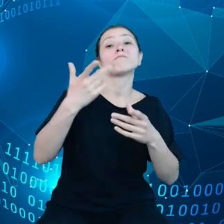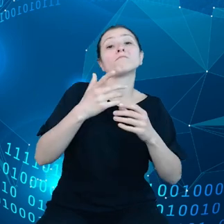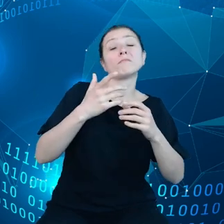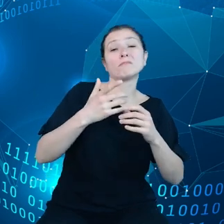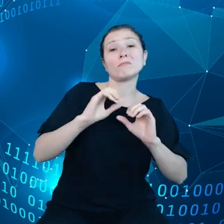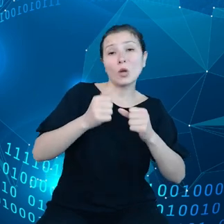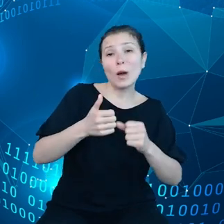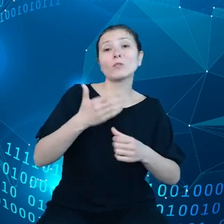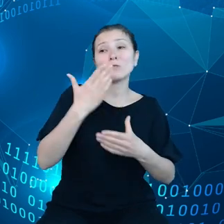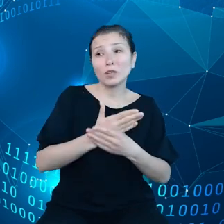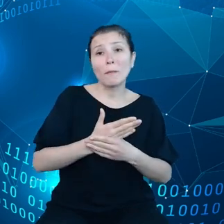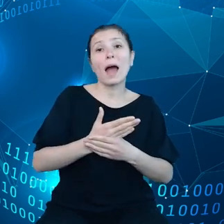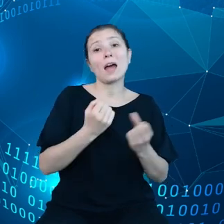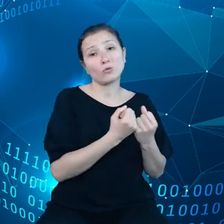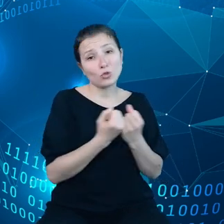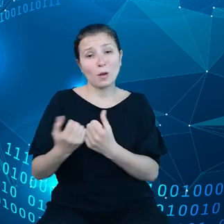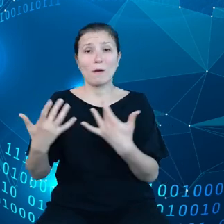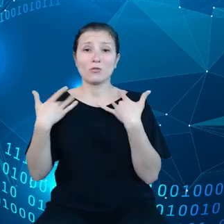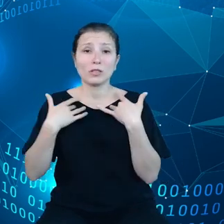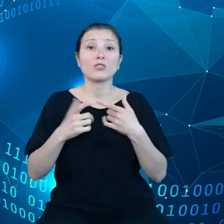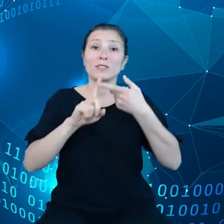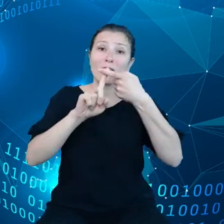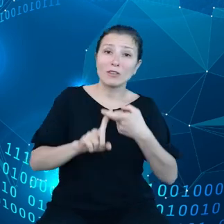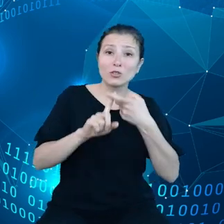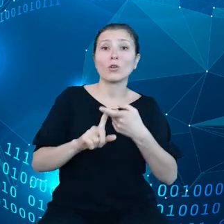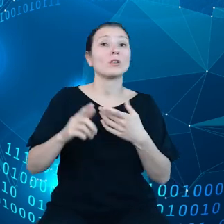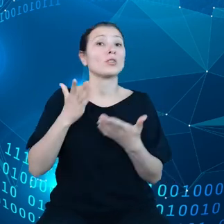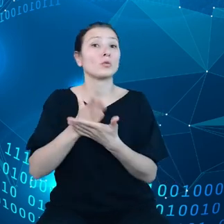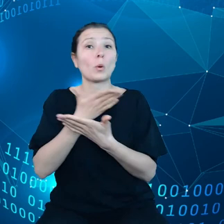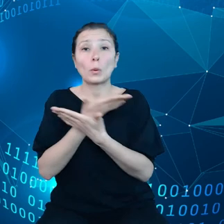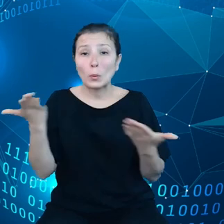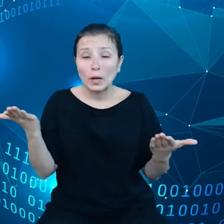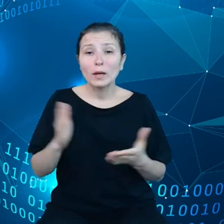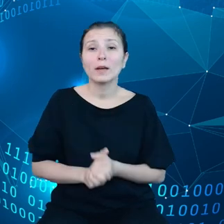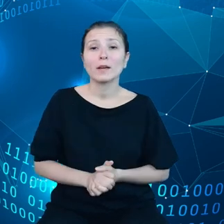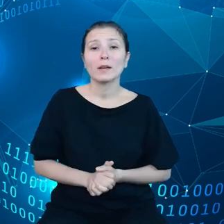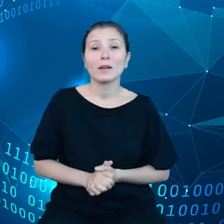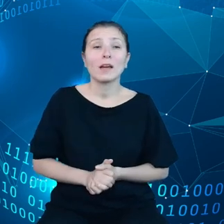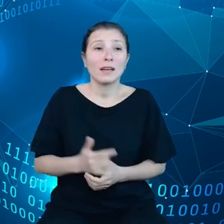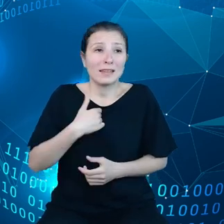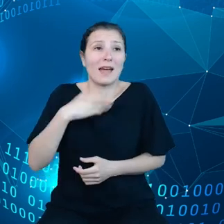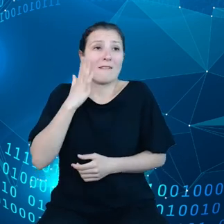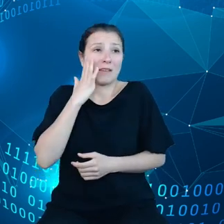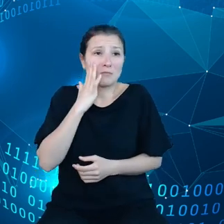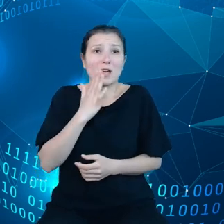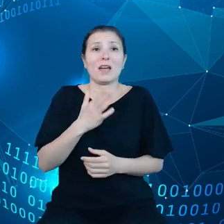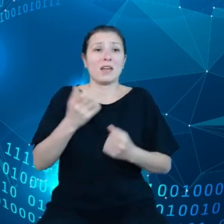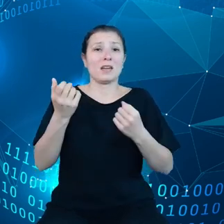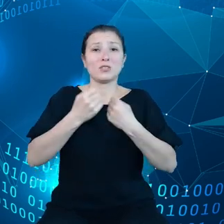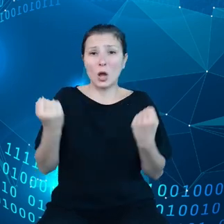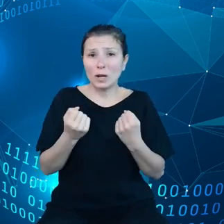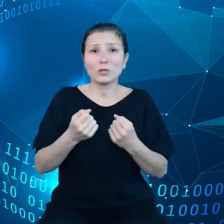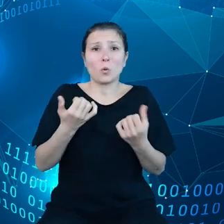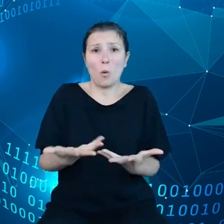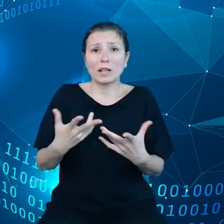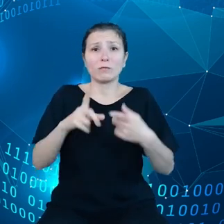z samego mojego doświadczenia, że bardzo prosto jest taką działalność zawiesić, zamknąć. Wszystko mogę zrobić przez internet,